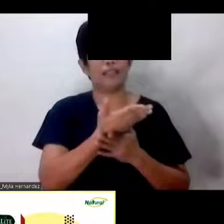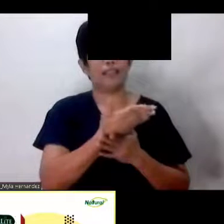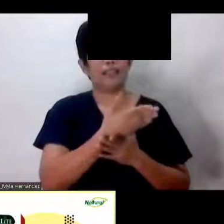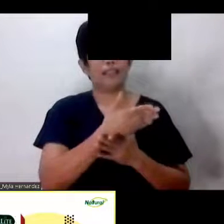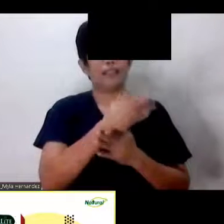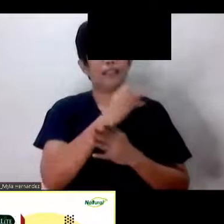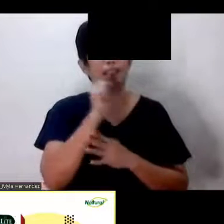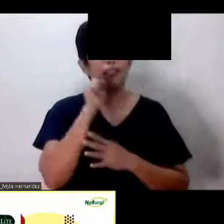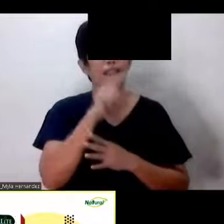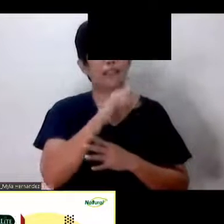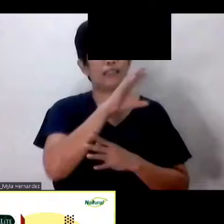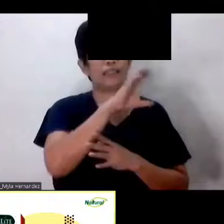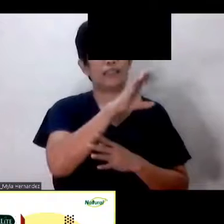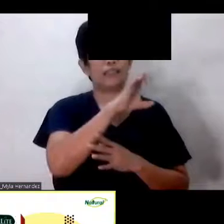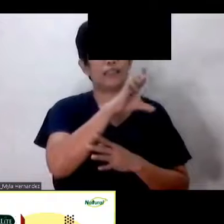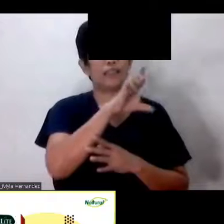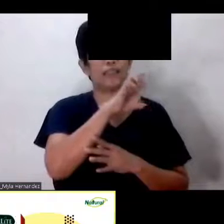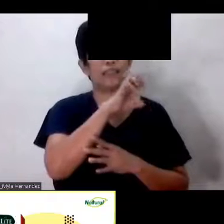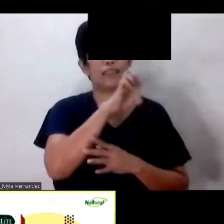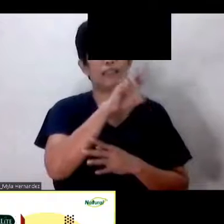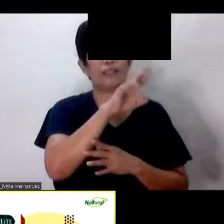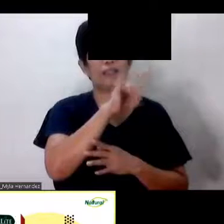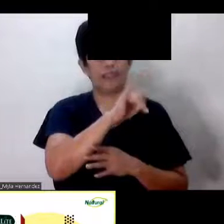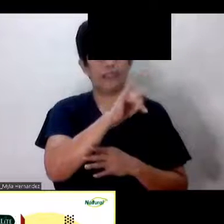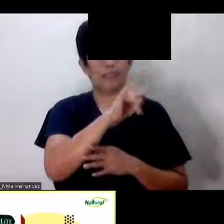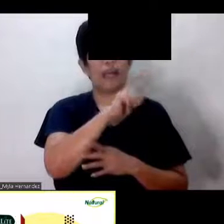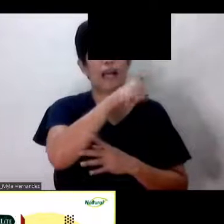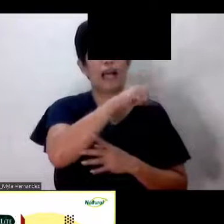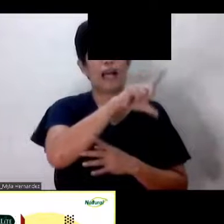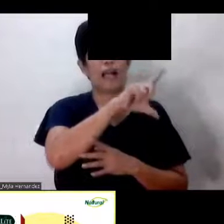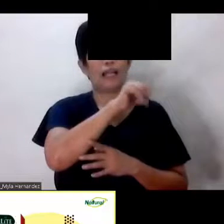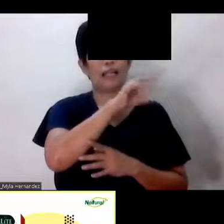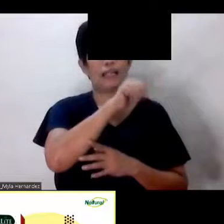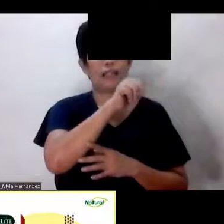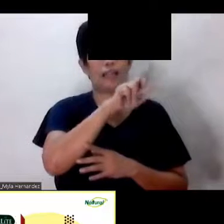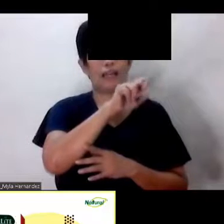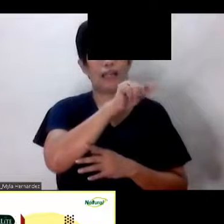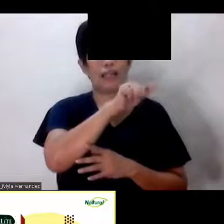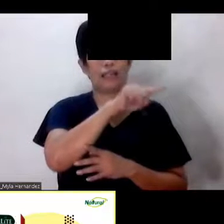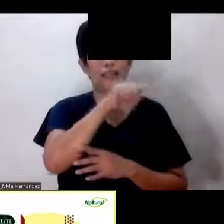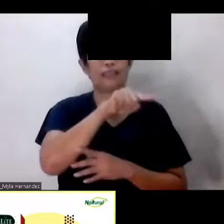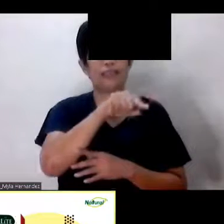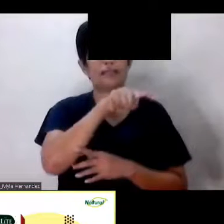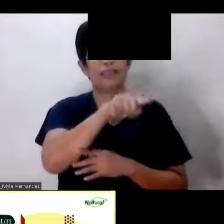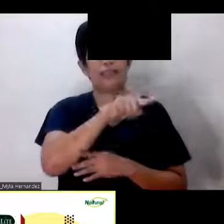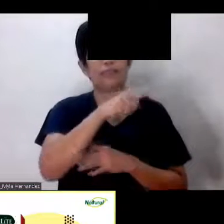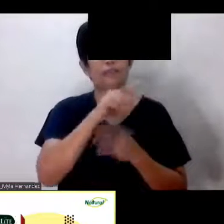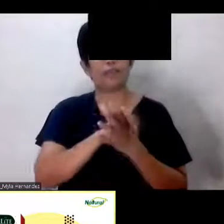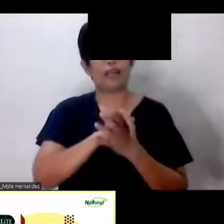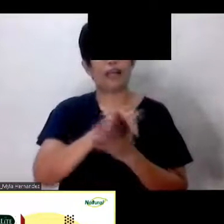ang Executive Director ng ITD World at isang John Maxwell coach. Okay? Tapos, si Brother